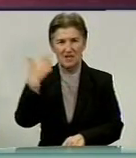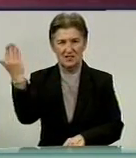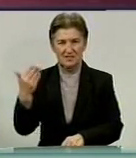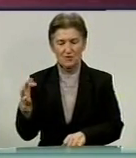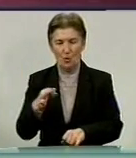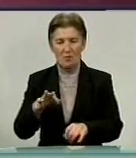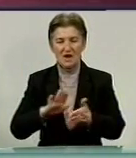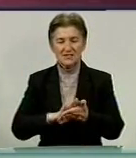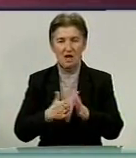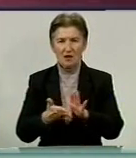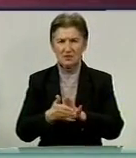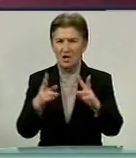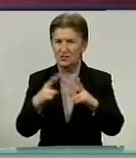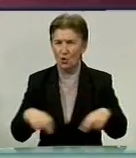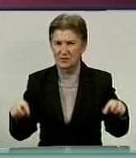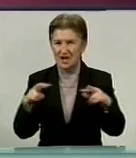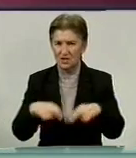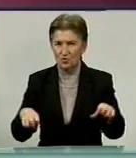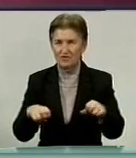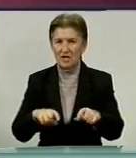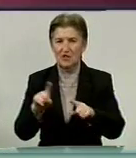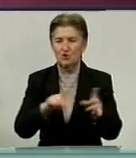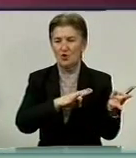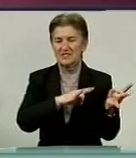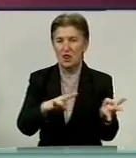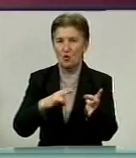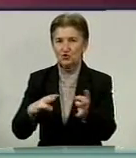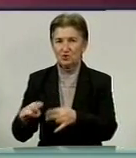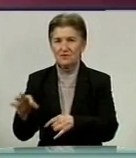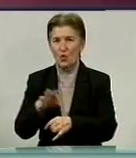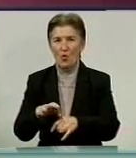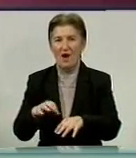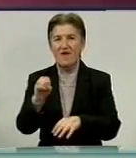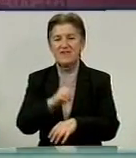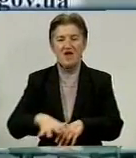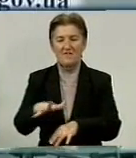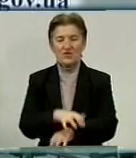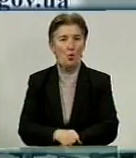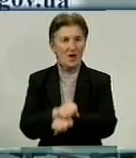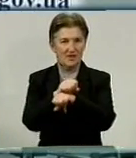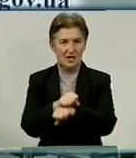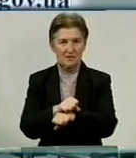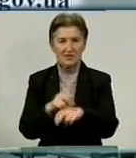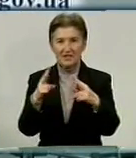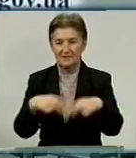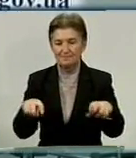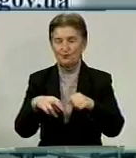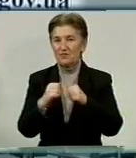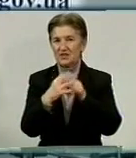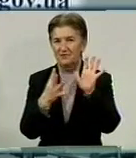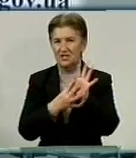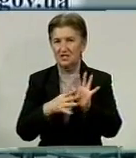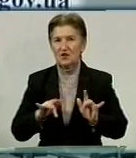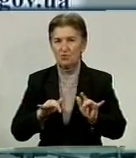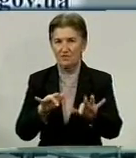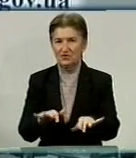розслідування кримінальних проваджень щодо вчинення злочинів відносно учасників Євромайдану. Розслідувалося 19 кримінальних проваджень,